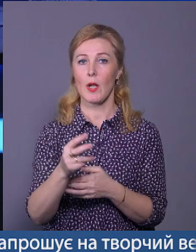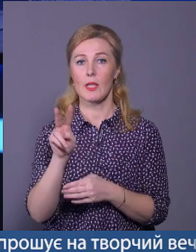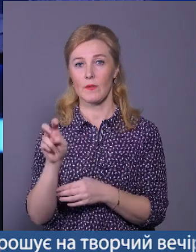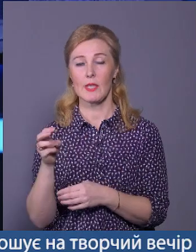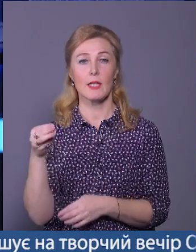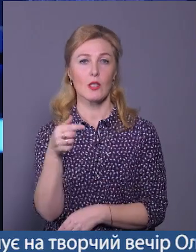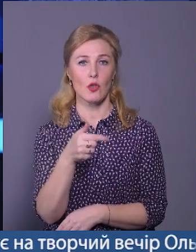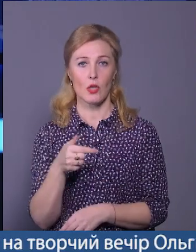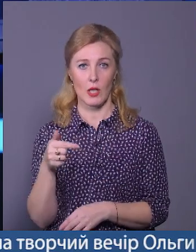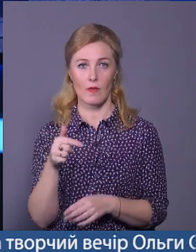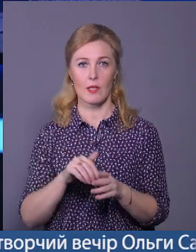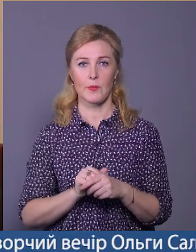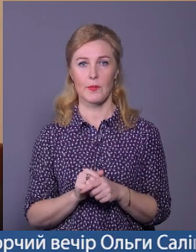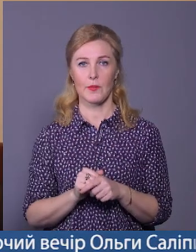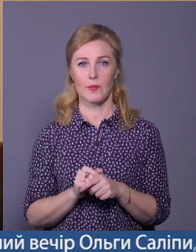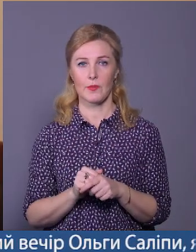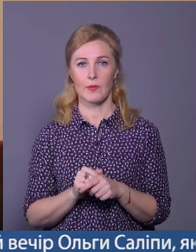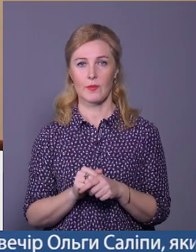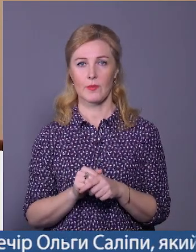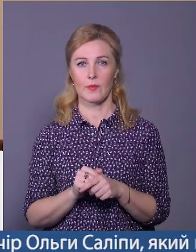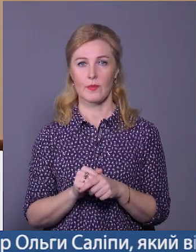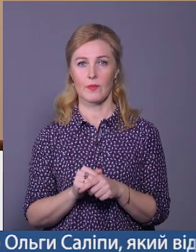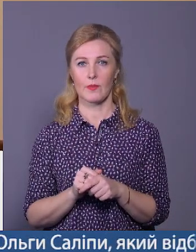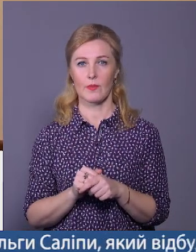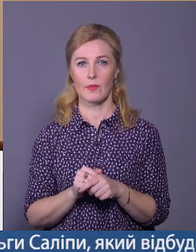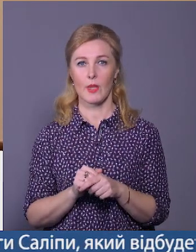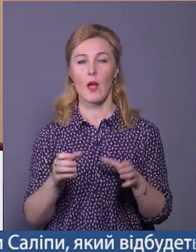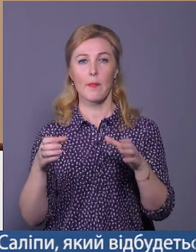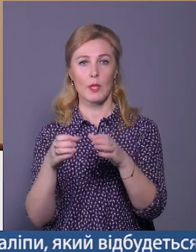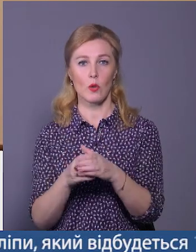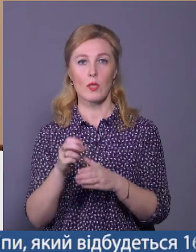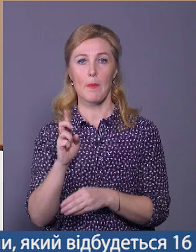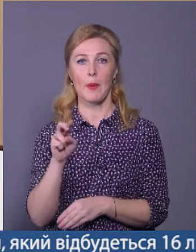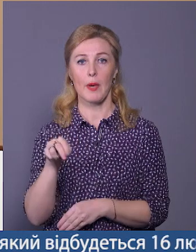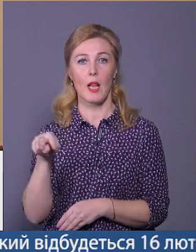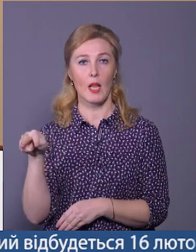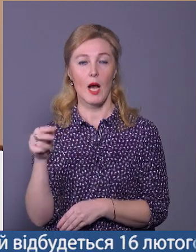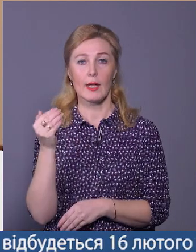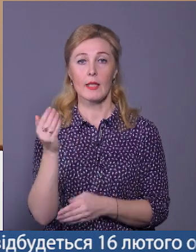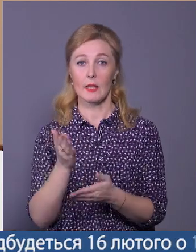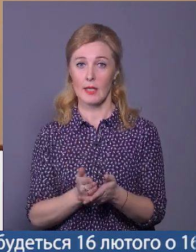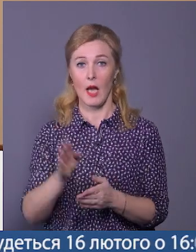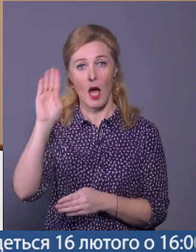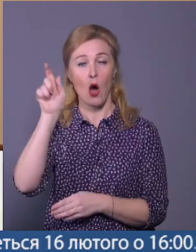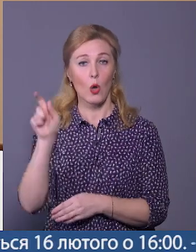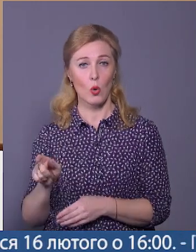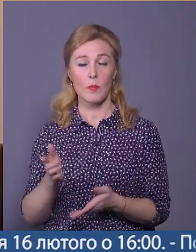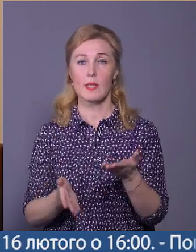200 тисяч гривень. В підрозділі БПЛА є хлопці, які